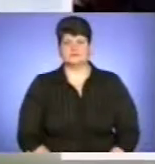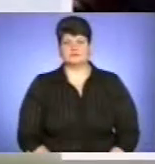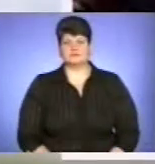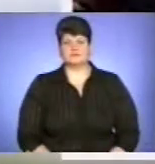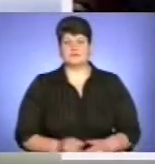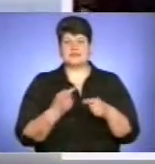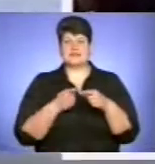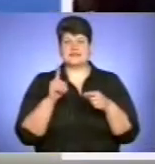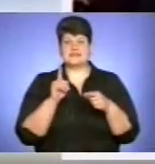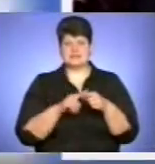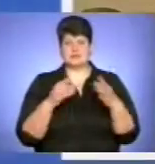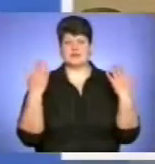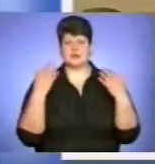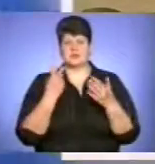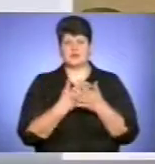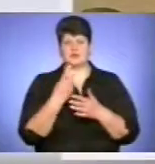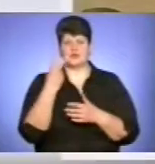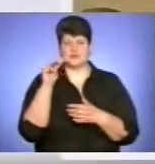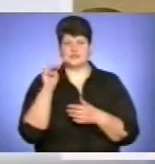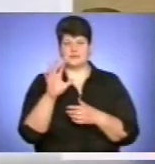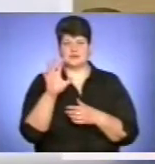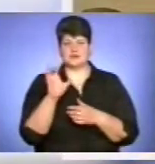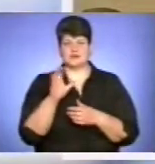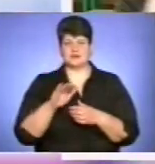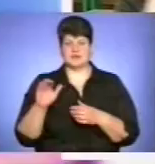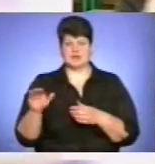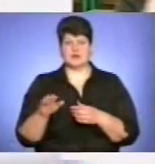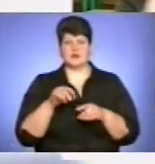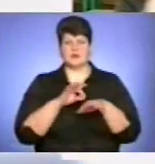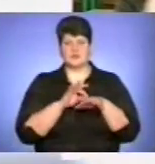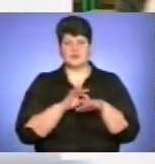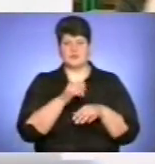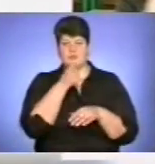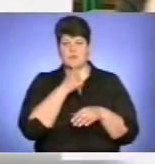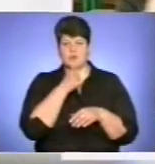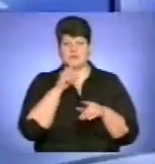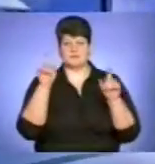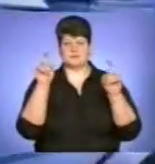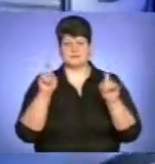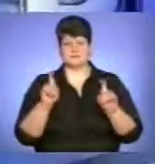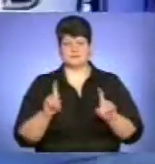Цими вихідними близько 2500 школярів пройшли пробне зовнішнє незалежне оцінювання.